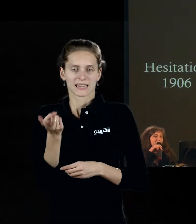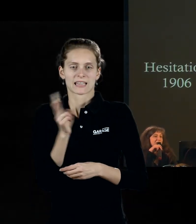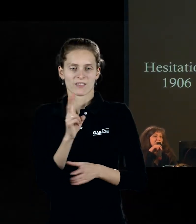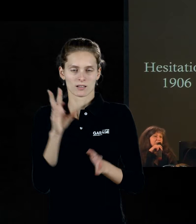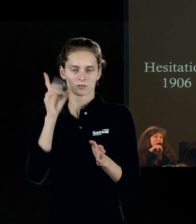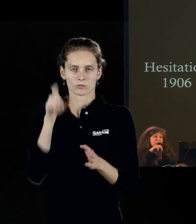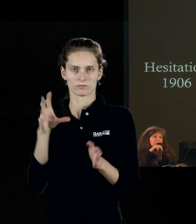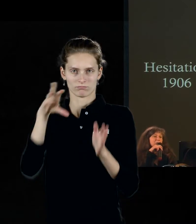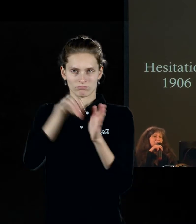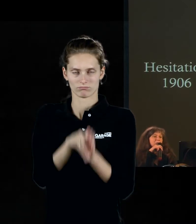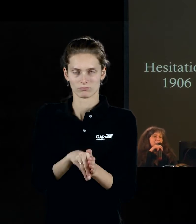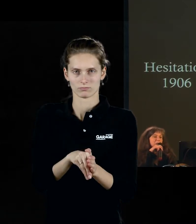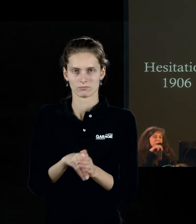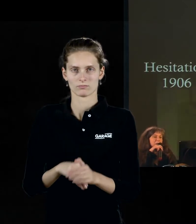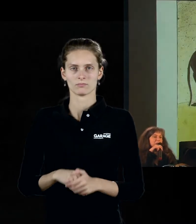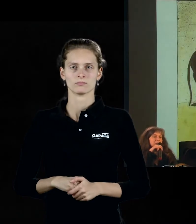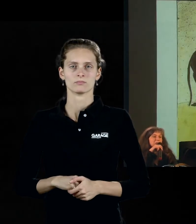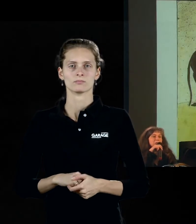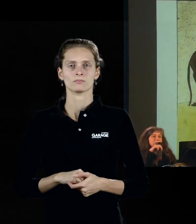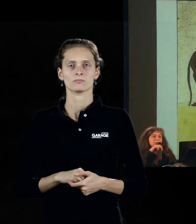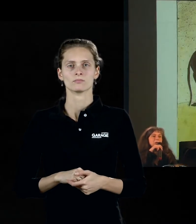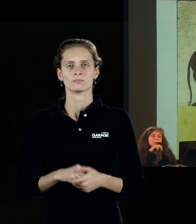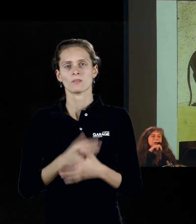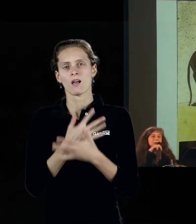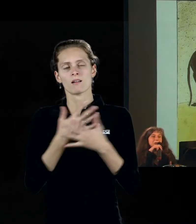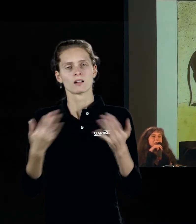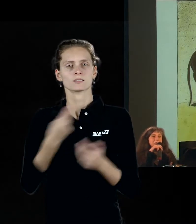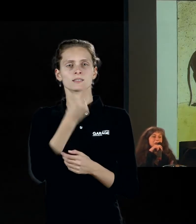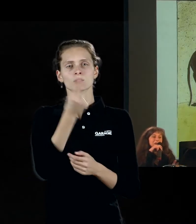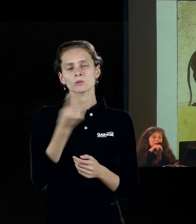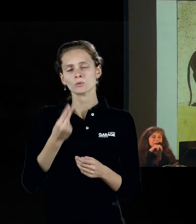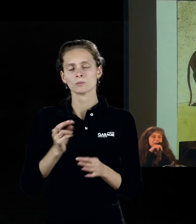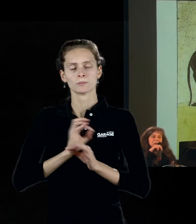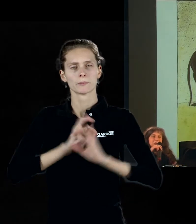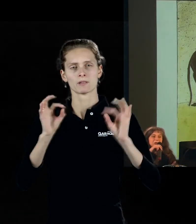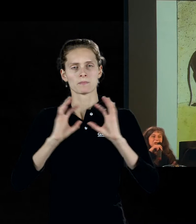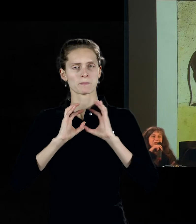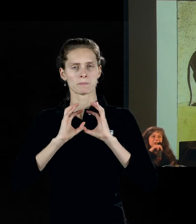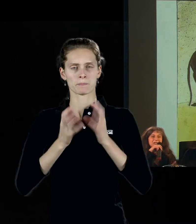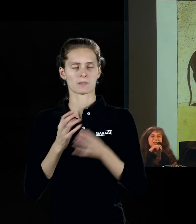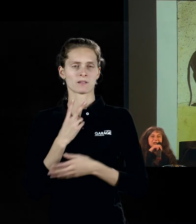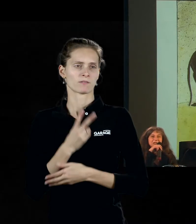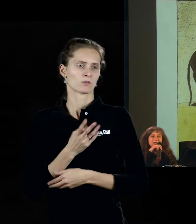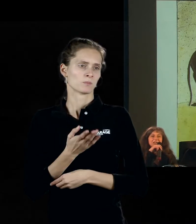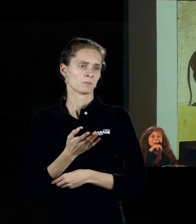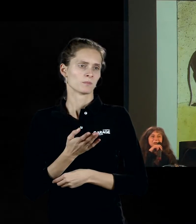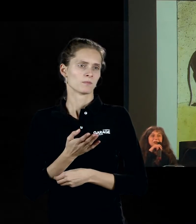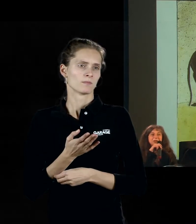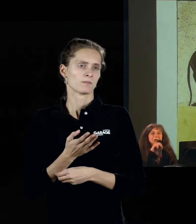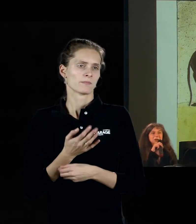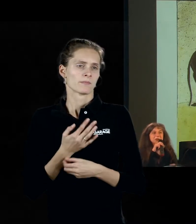Вот такого разного рода рисунки, вот прекрасный мир, такой почти архаический,